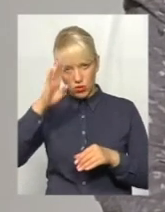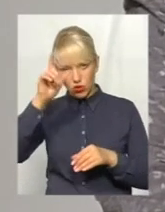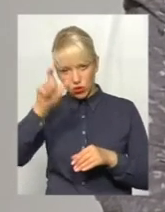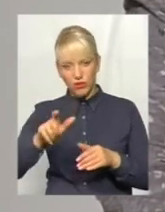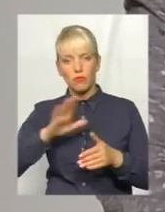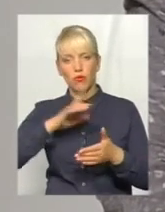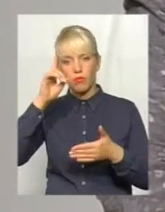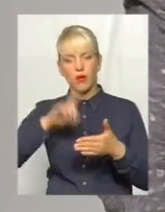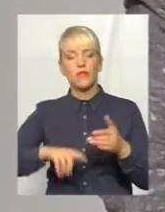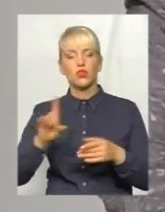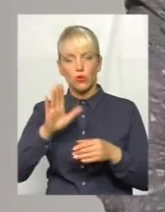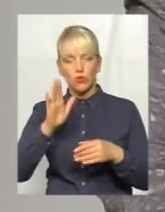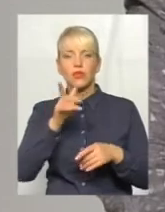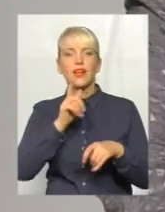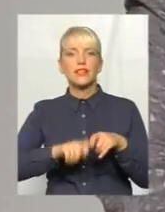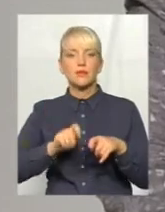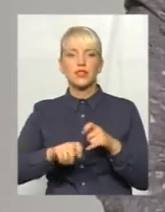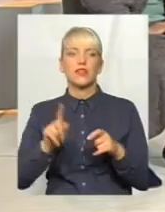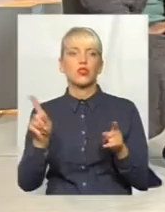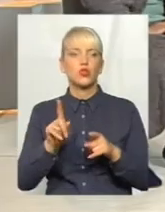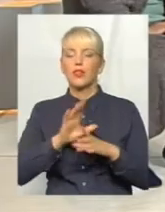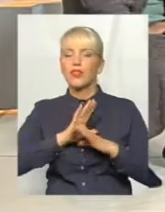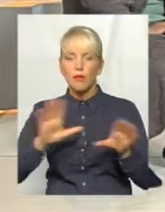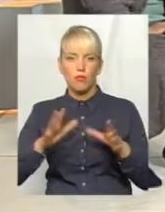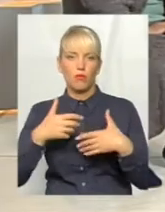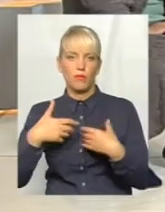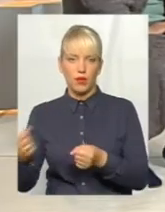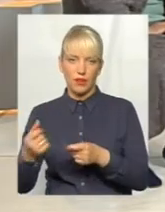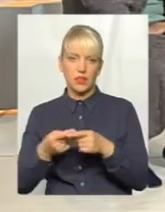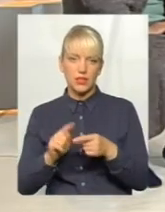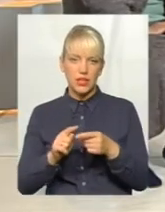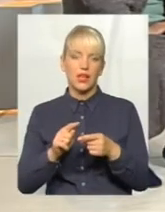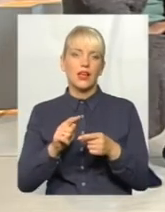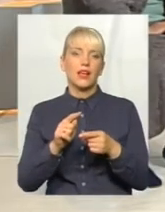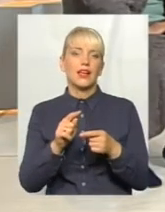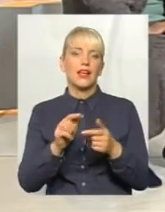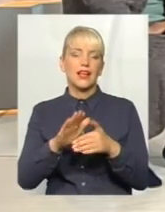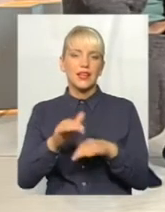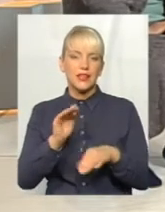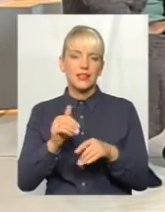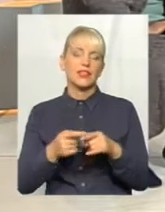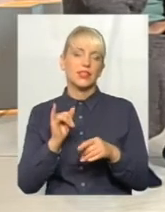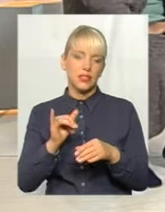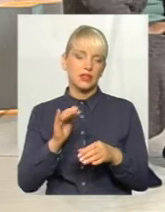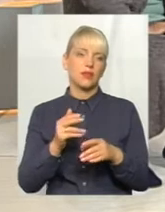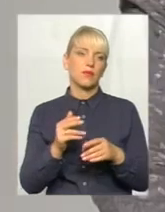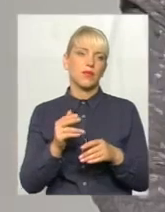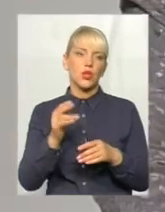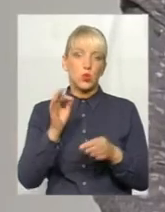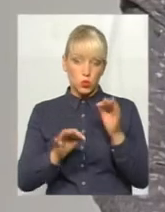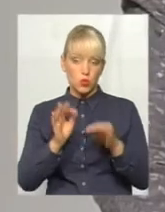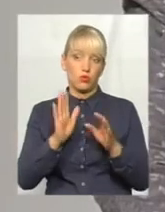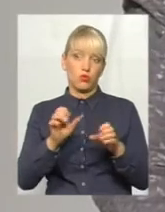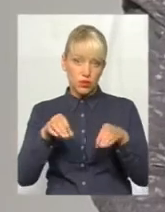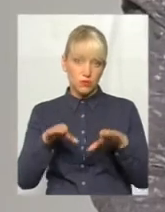на нього в тому, що він не брав цього кредиту і що буде справедливий суд розглядати цю справу по совісті і по чесності, буде